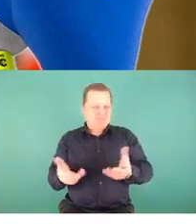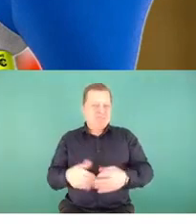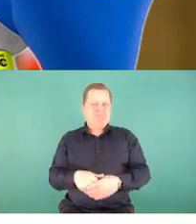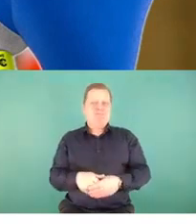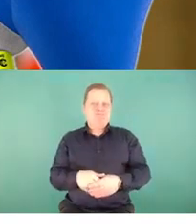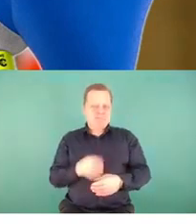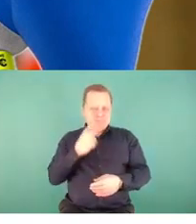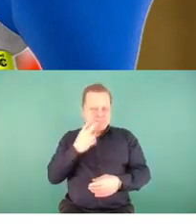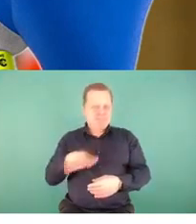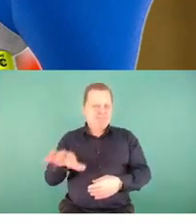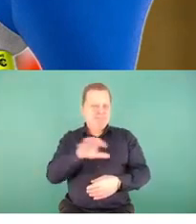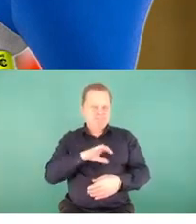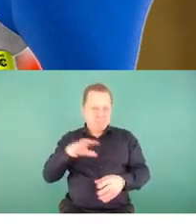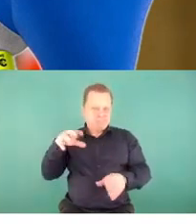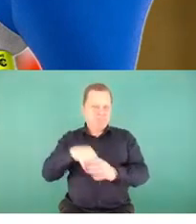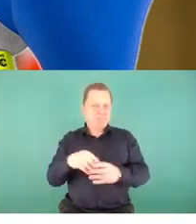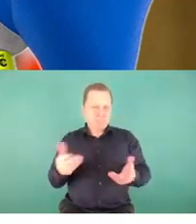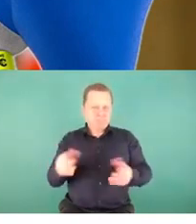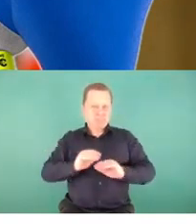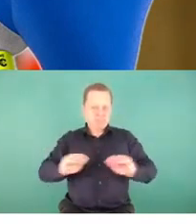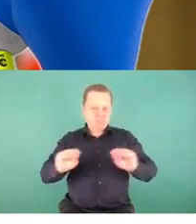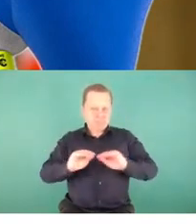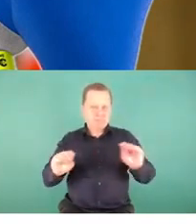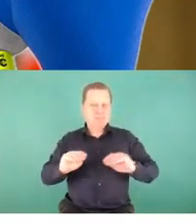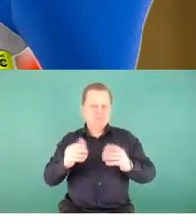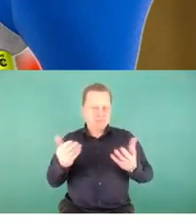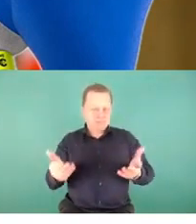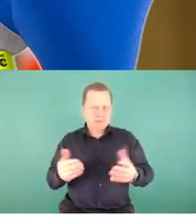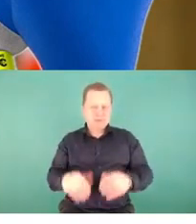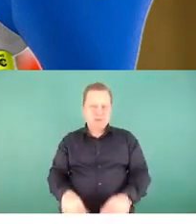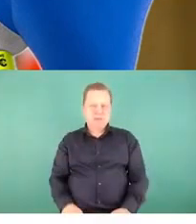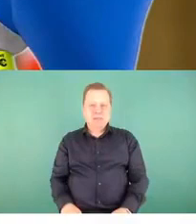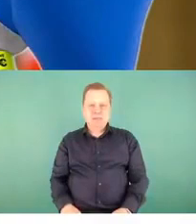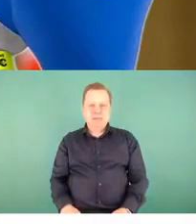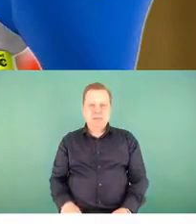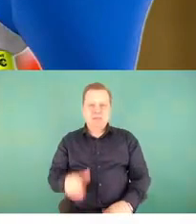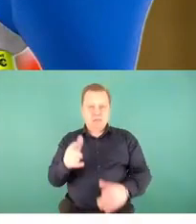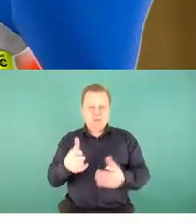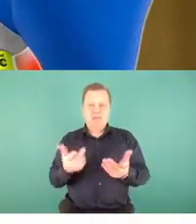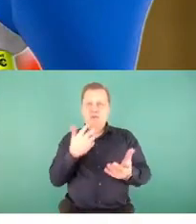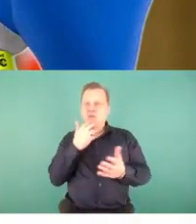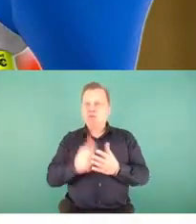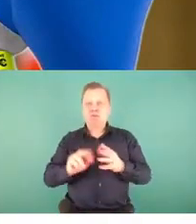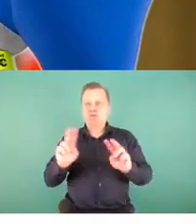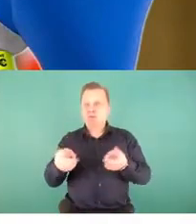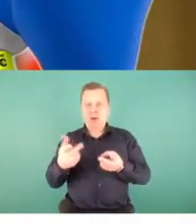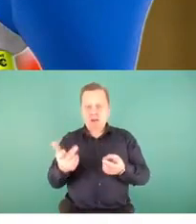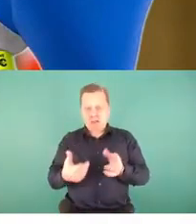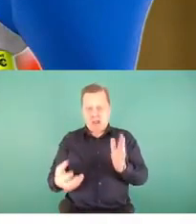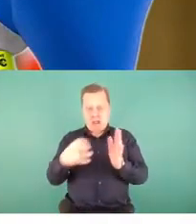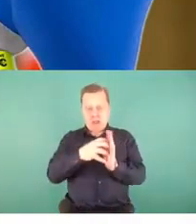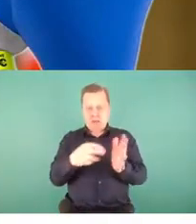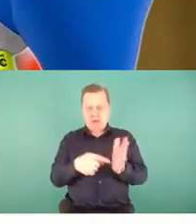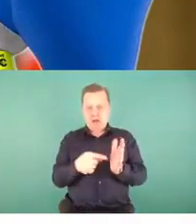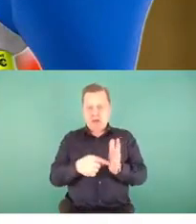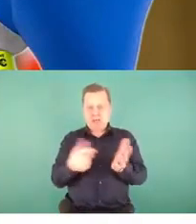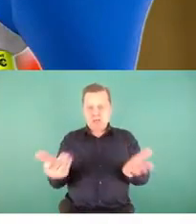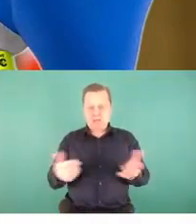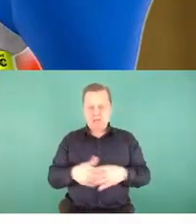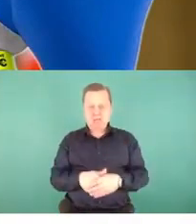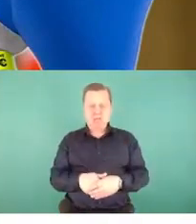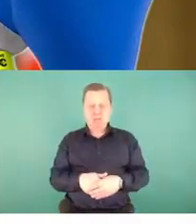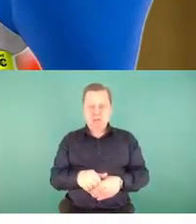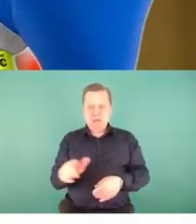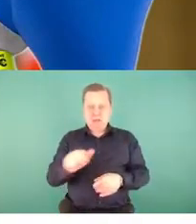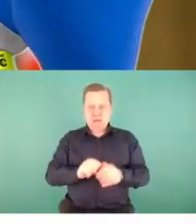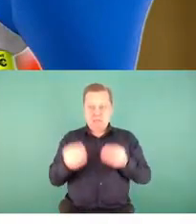uczestniczyć w edukacji korzystając z aplikacji mobilnej. A to jest bardzo atrakcyjne dla